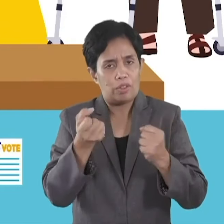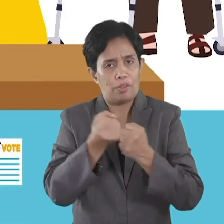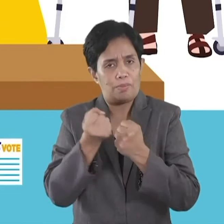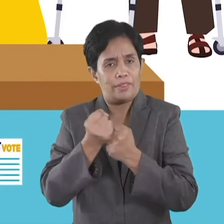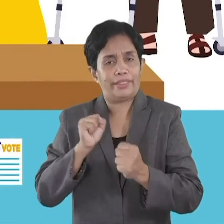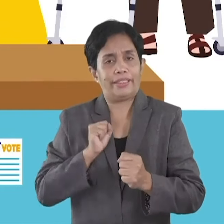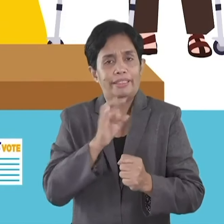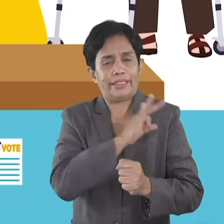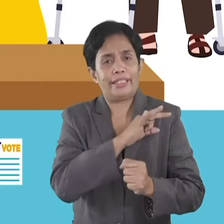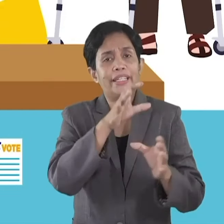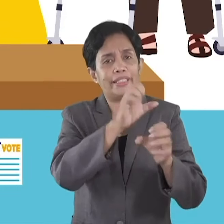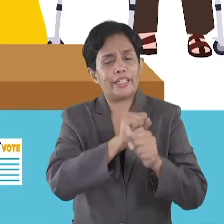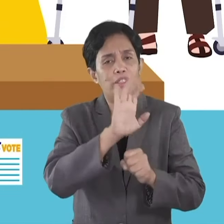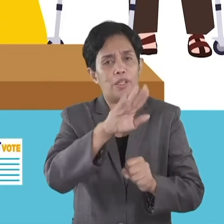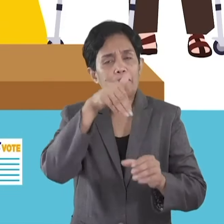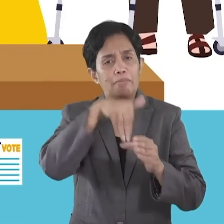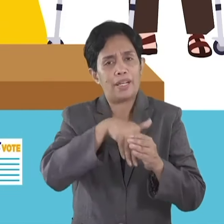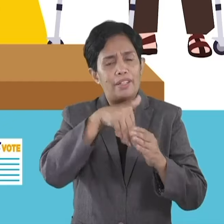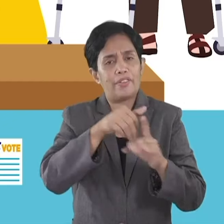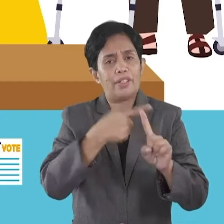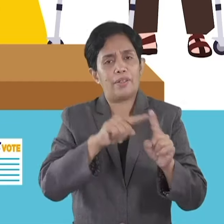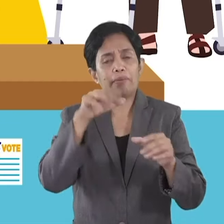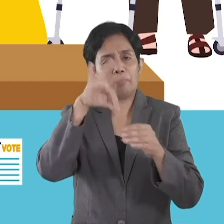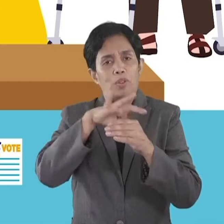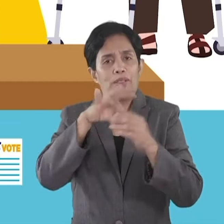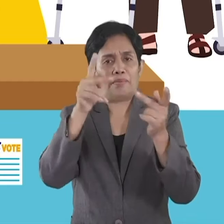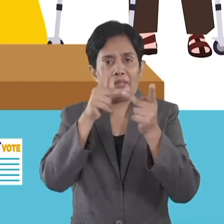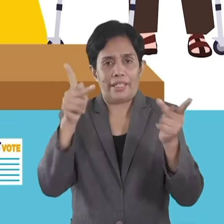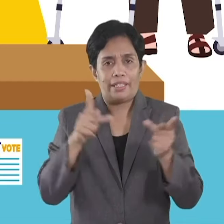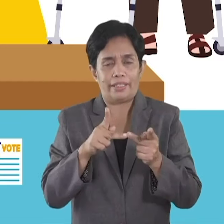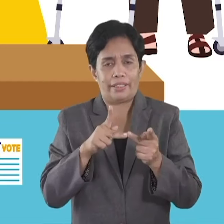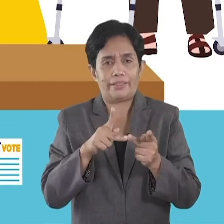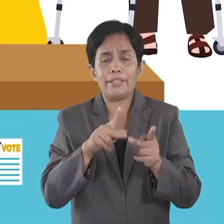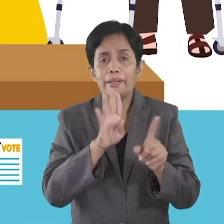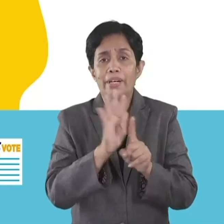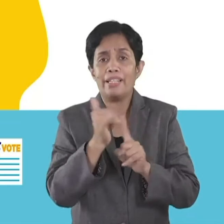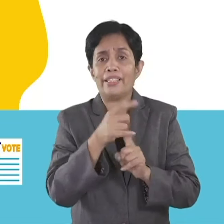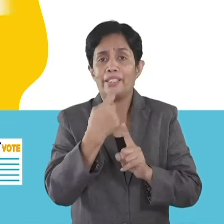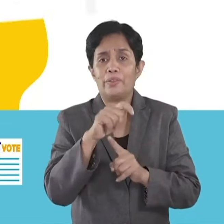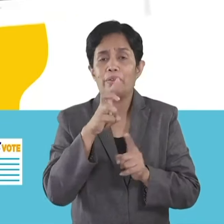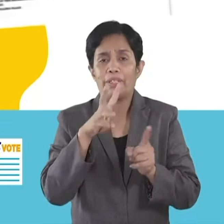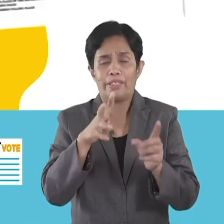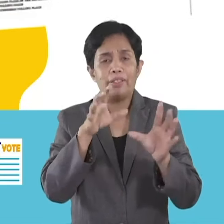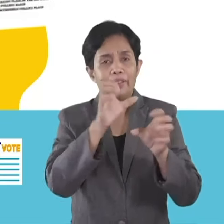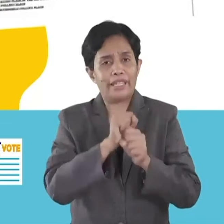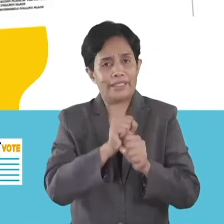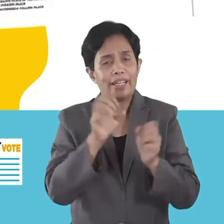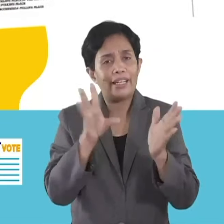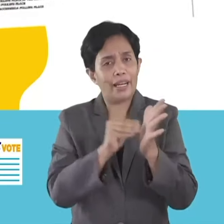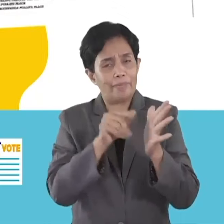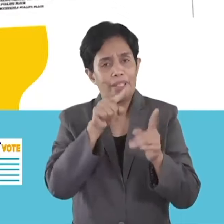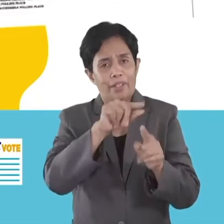ang imong balota gikan sa polling place. By the way, mahimo ni mong kuhaon ang kopya sa authorization